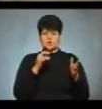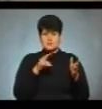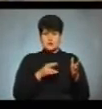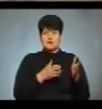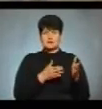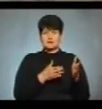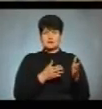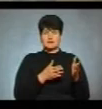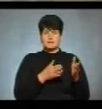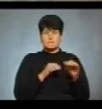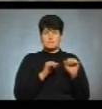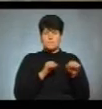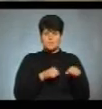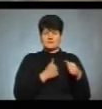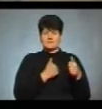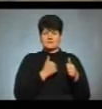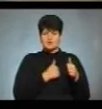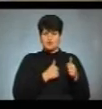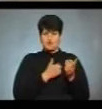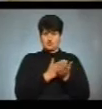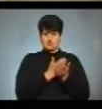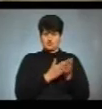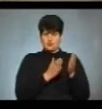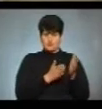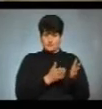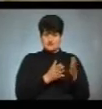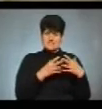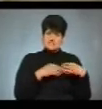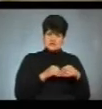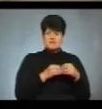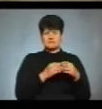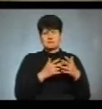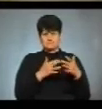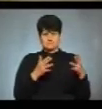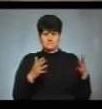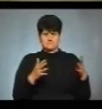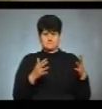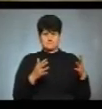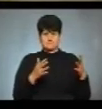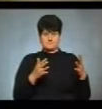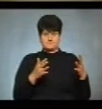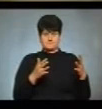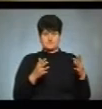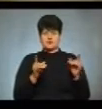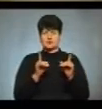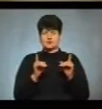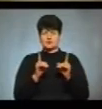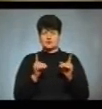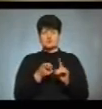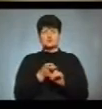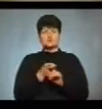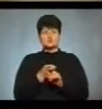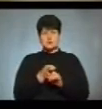скажімо так, можливості військовослужбовців, сім'ям і військовослужбовцям. Безпосередньо, що